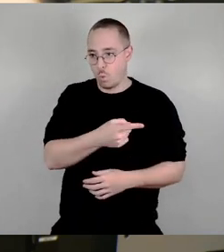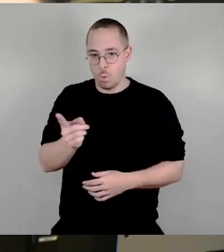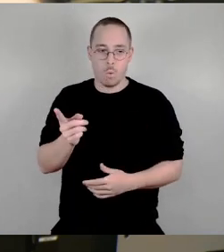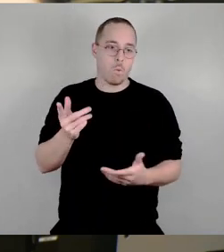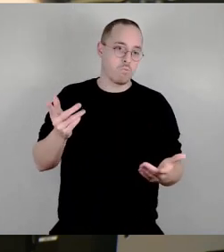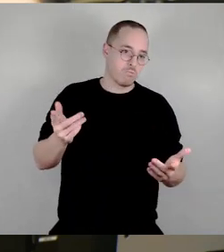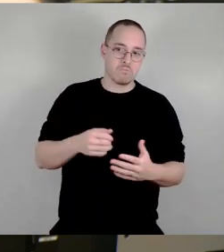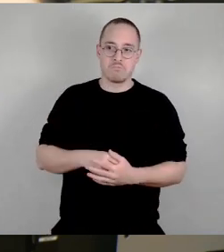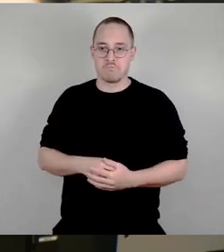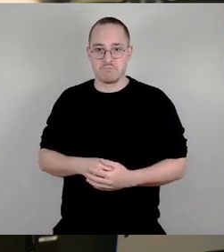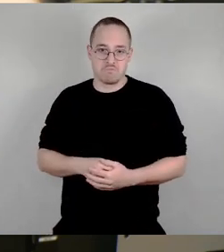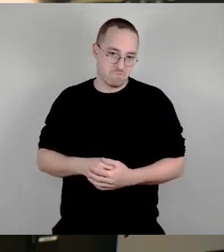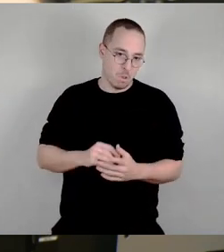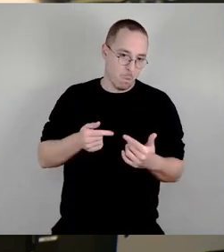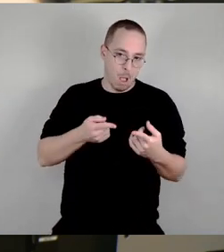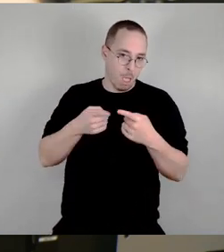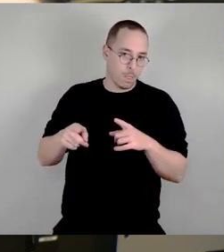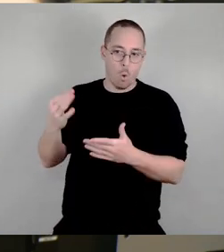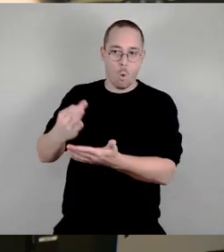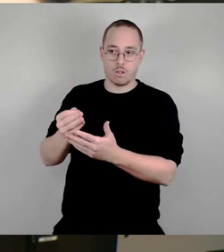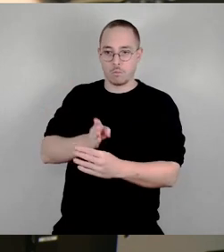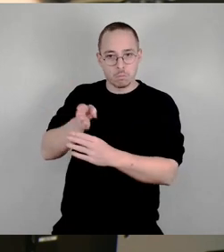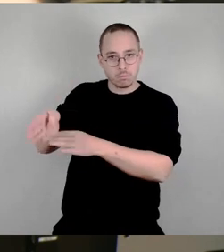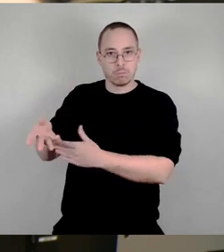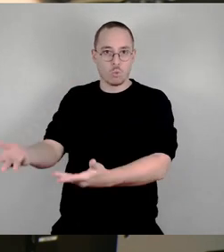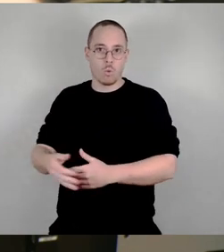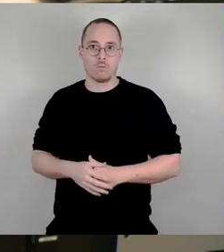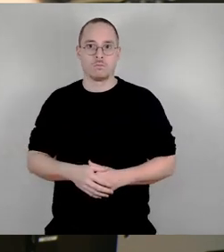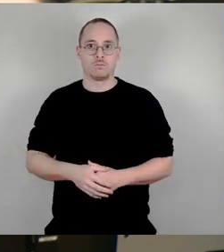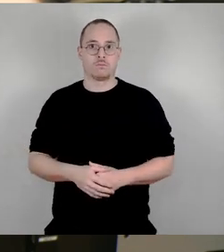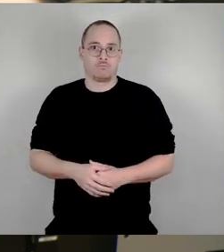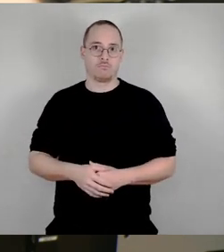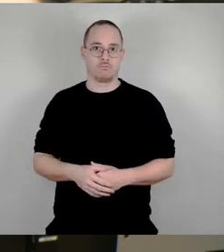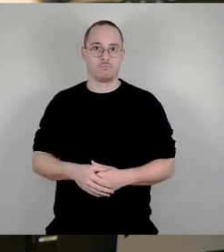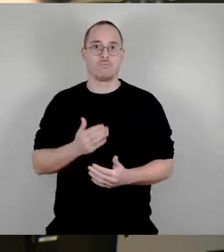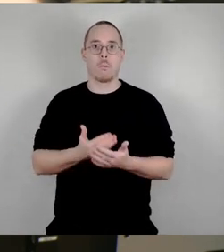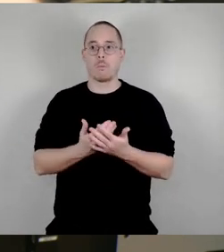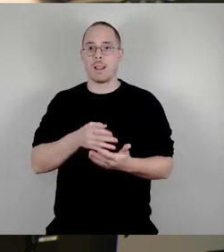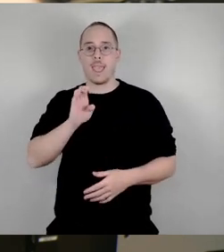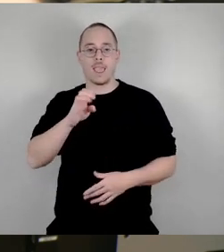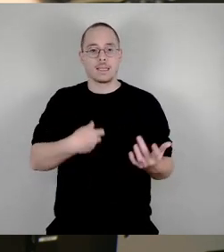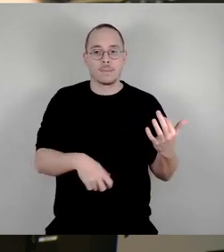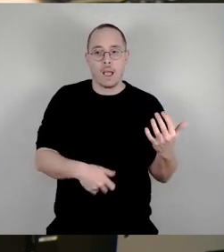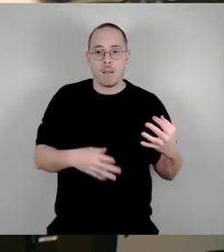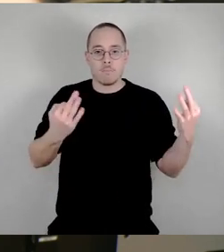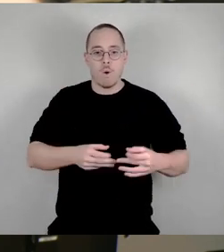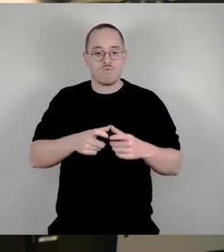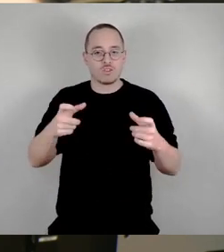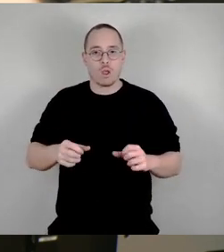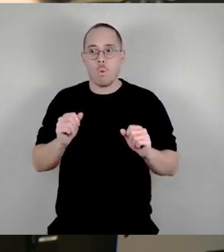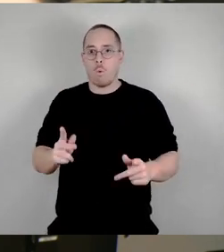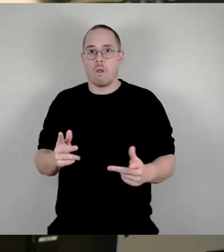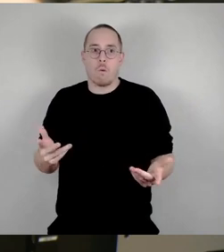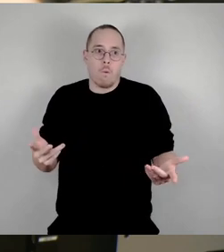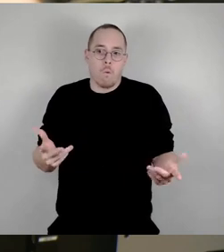einen Verstärker gebracht hat, der kann eben nicht mehr überall auftreten. Man hätte das auch anders lösen können, wenn man so sagt, hier Kulturstadt